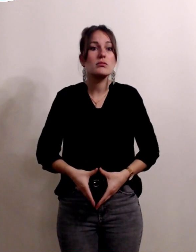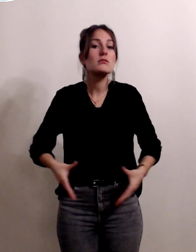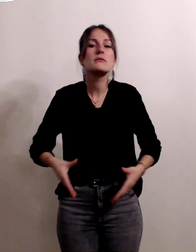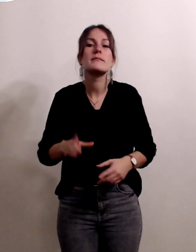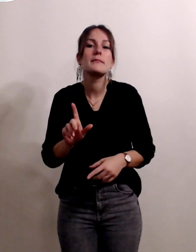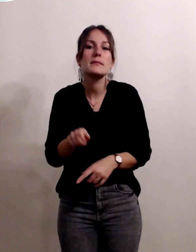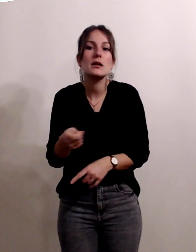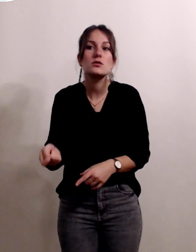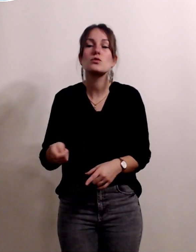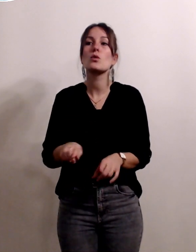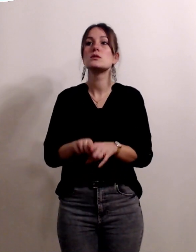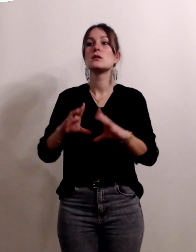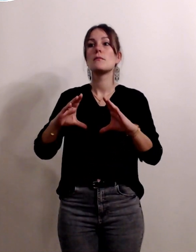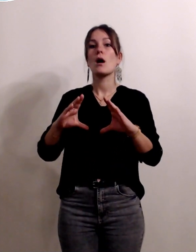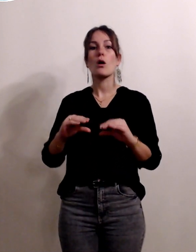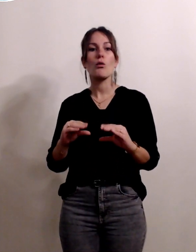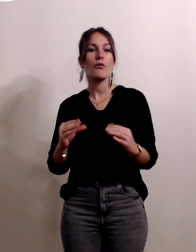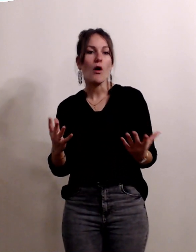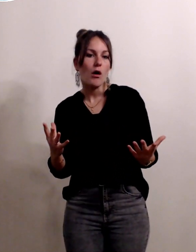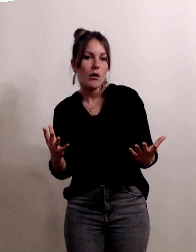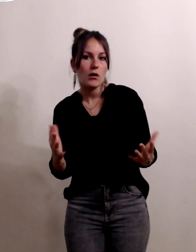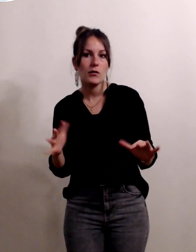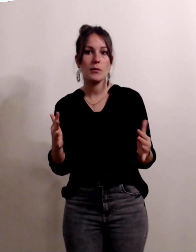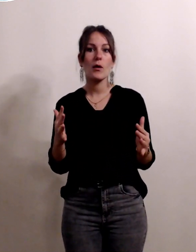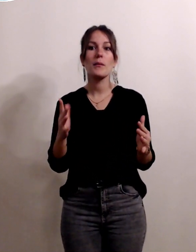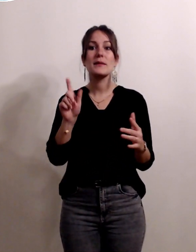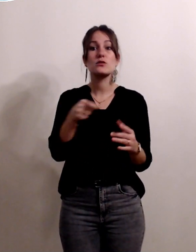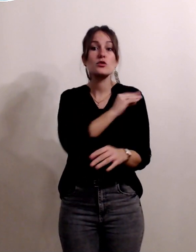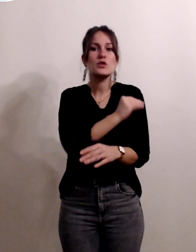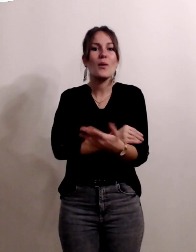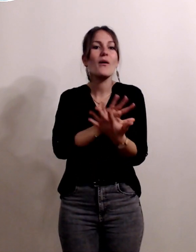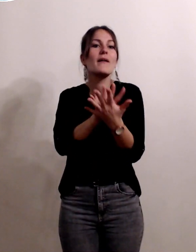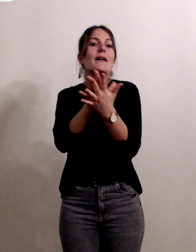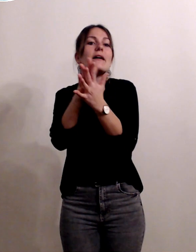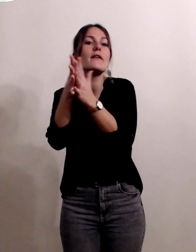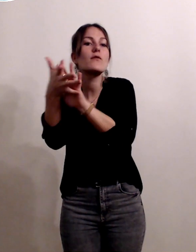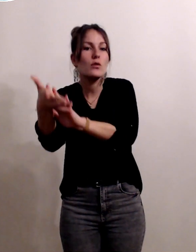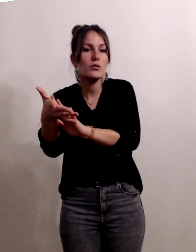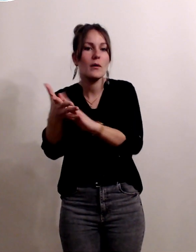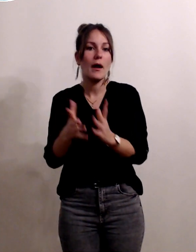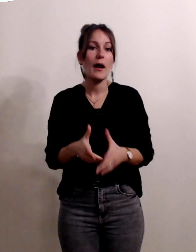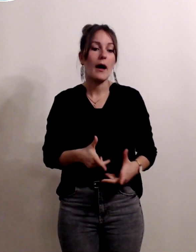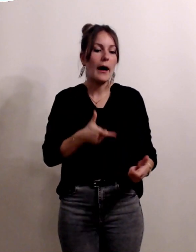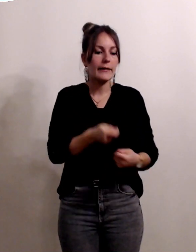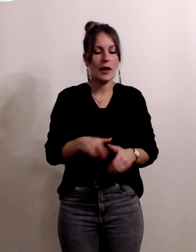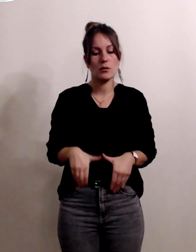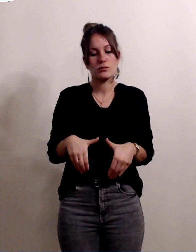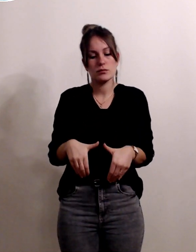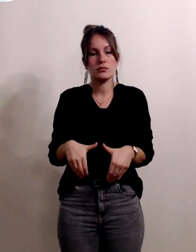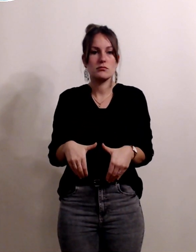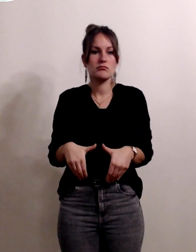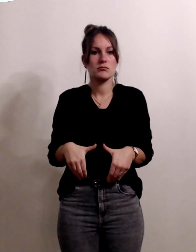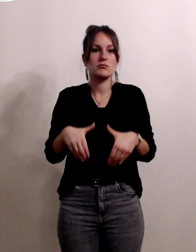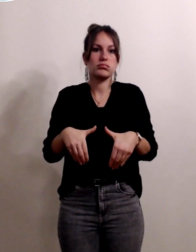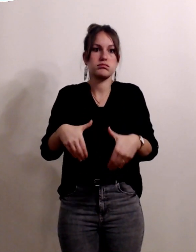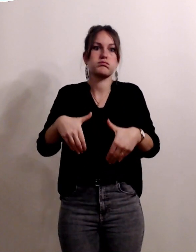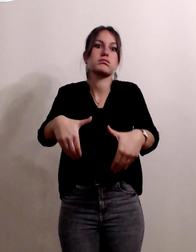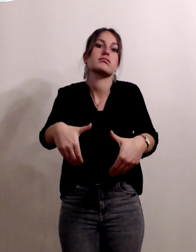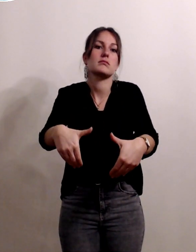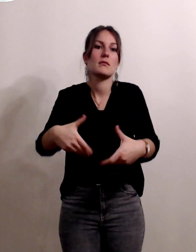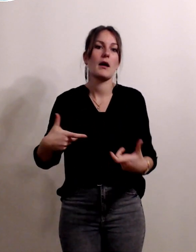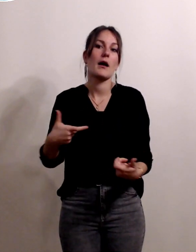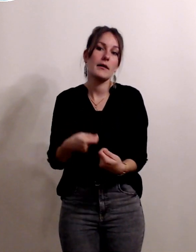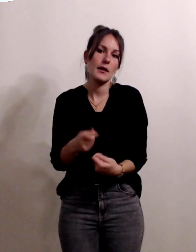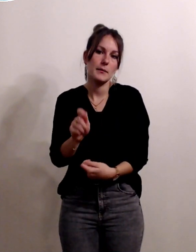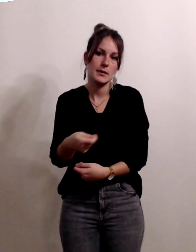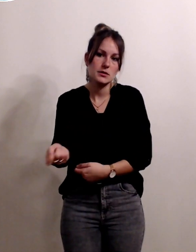évidemment du confort de la mer mais aussi de certains aspects qui s'expliquent par comme